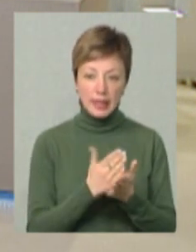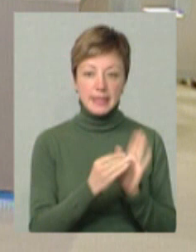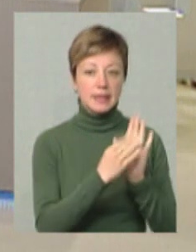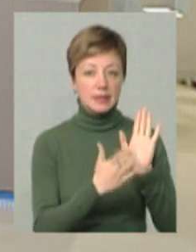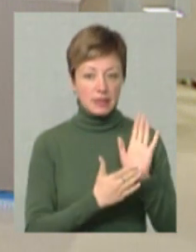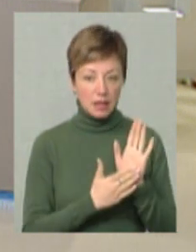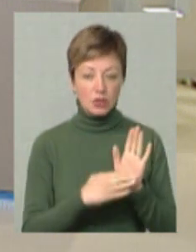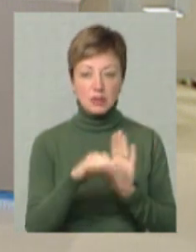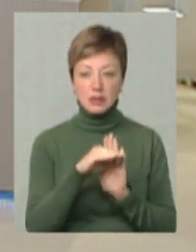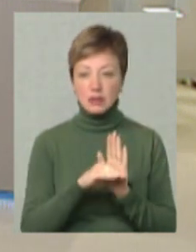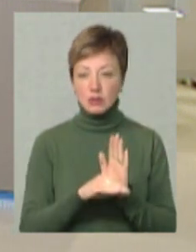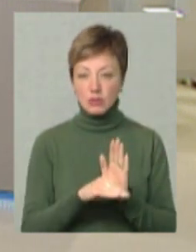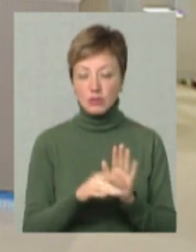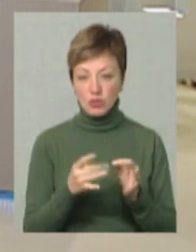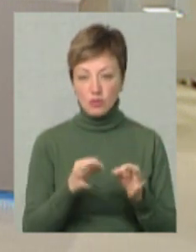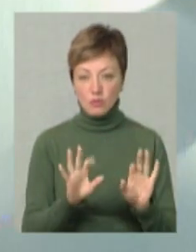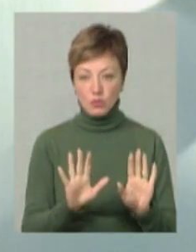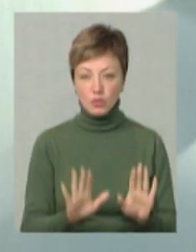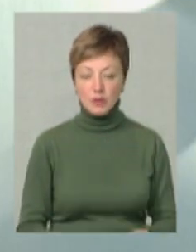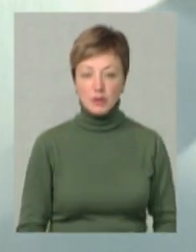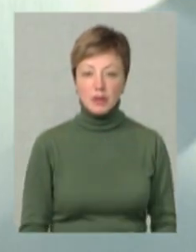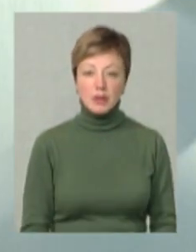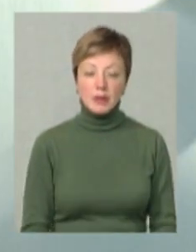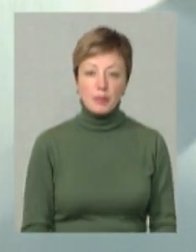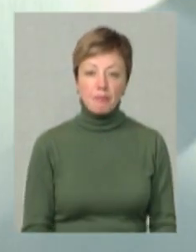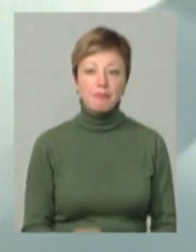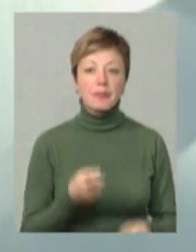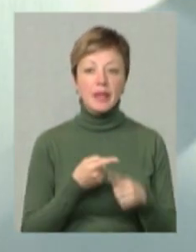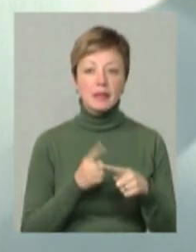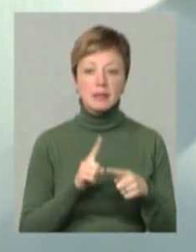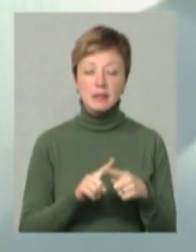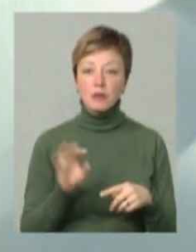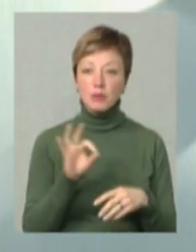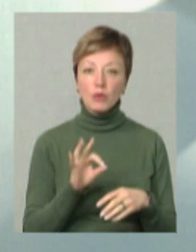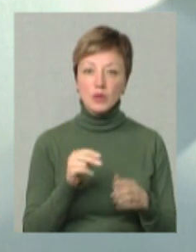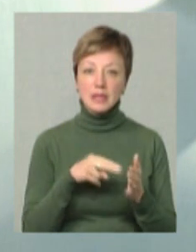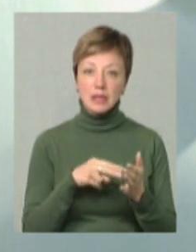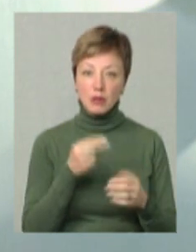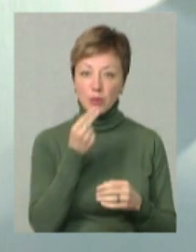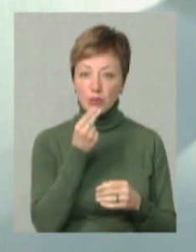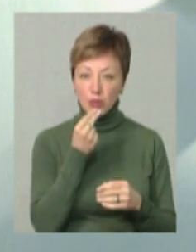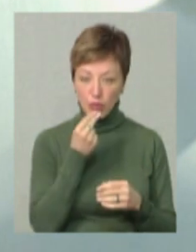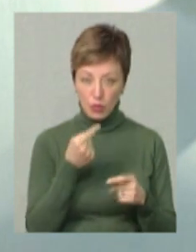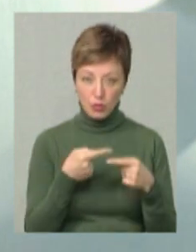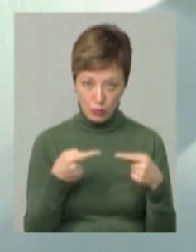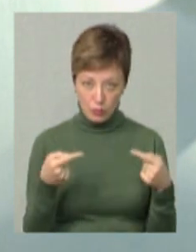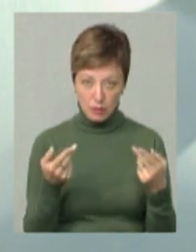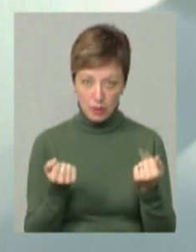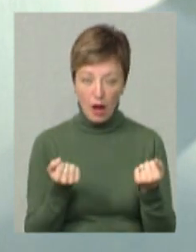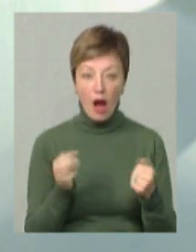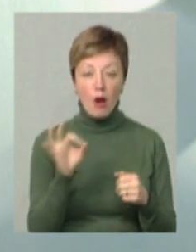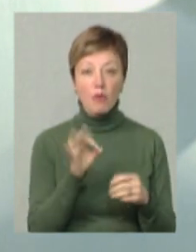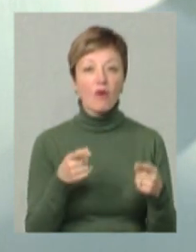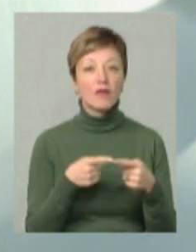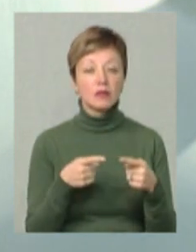статистикою. Це, я так розумію, що те, що стосується більше цін на різну продукцію,